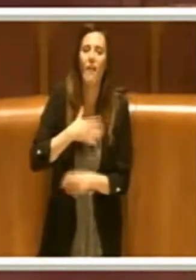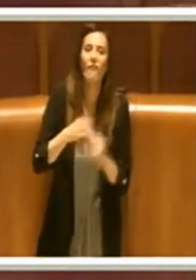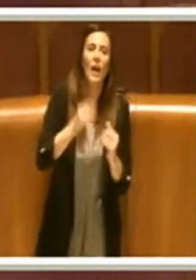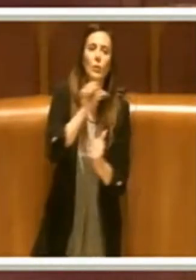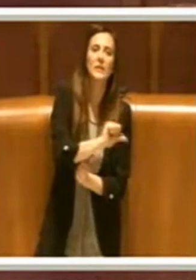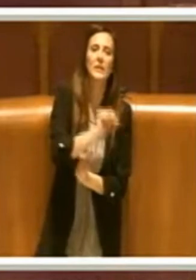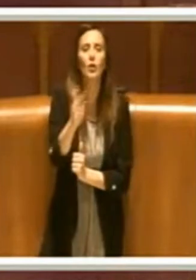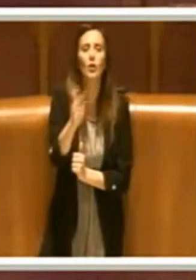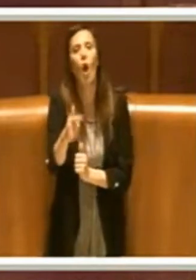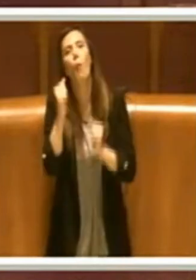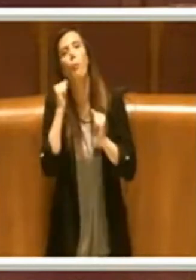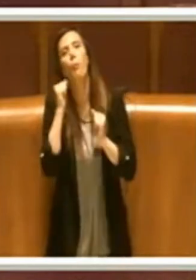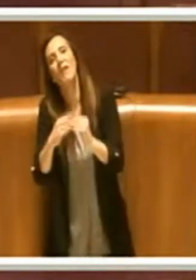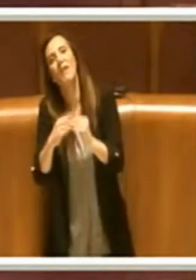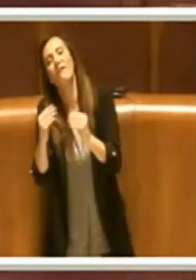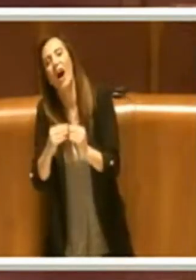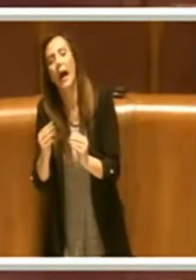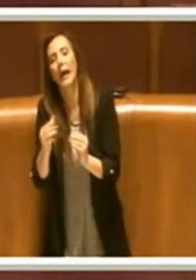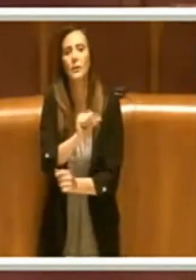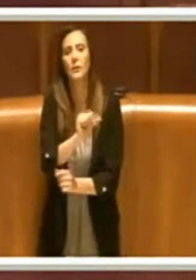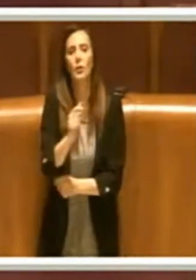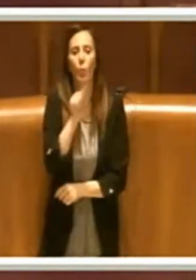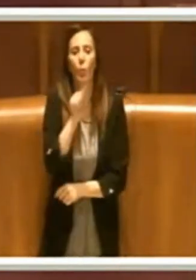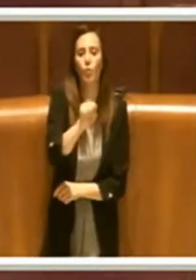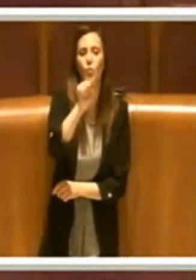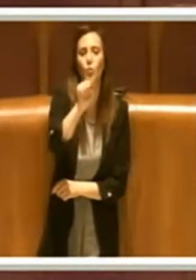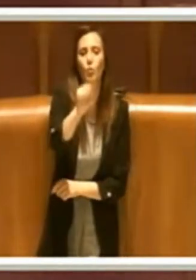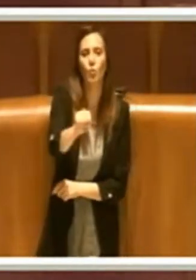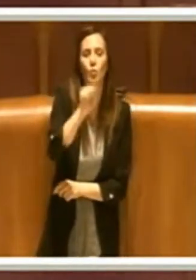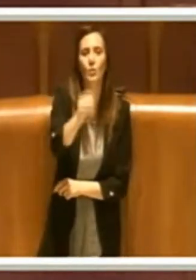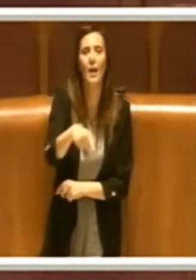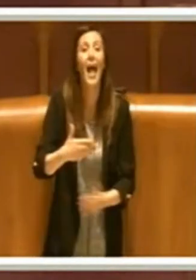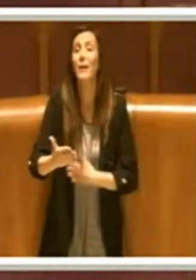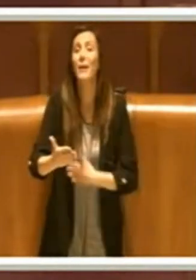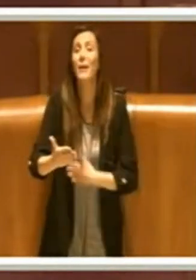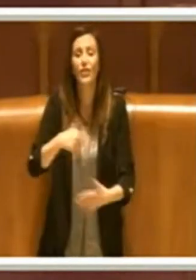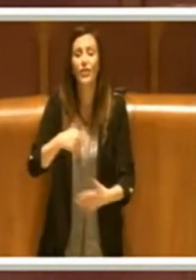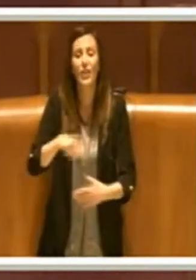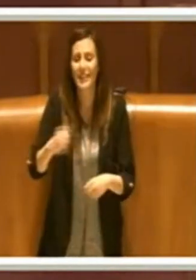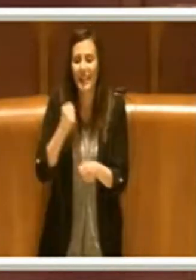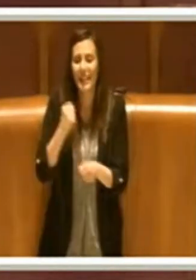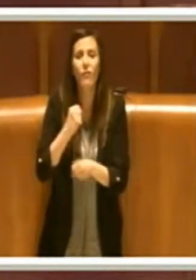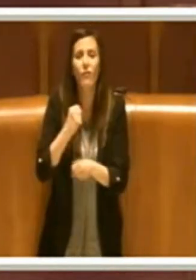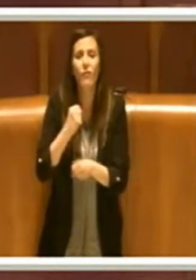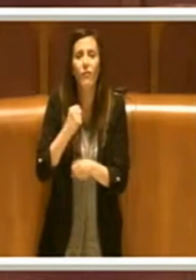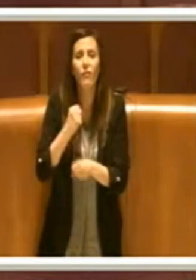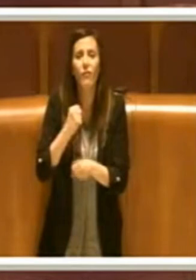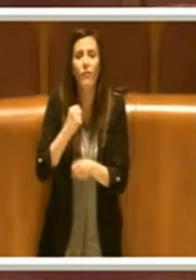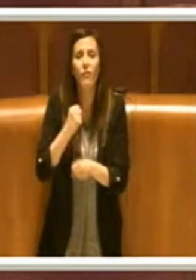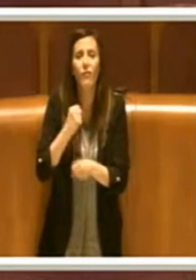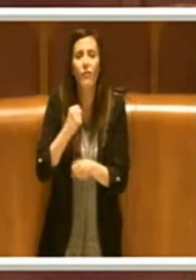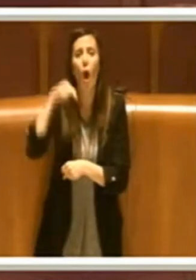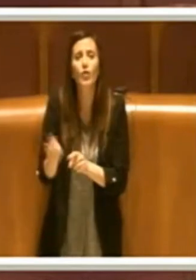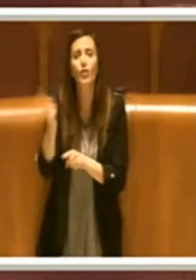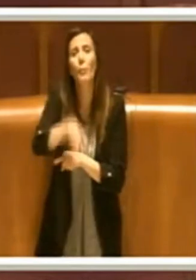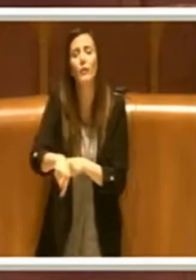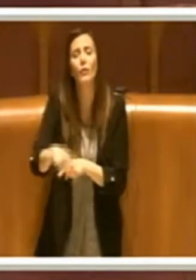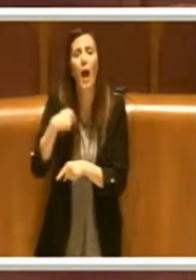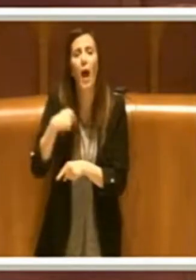si sarebbe potuto fare. Nelle emergenze si lavora giorno per giorno, però dalle